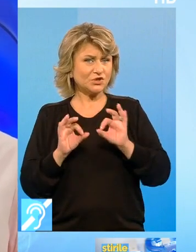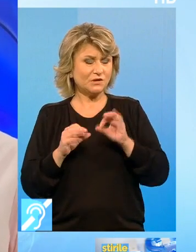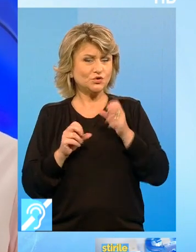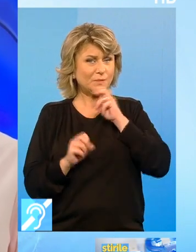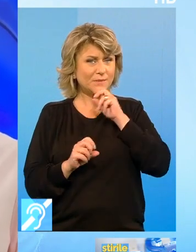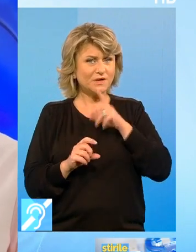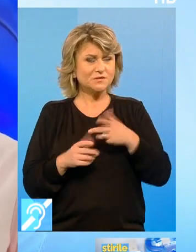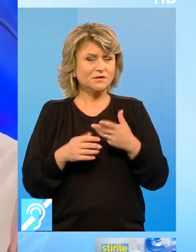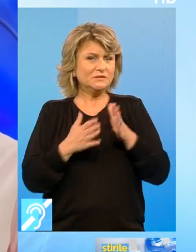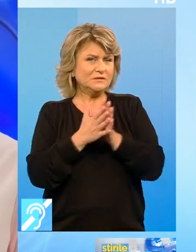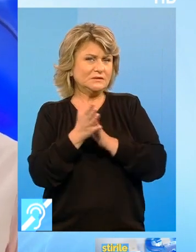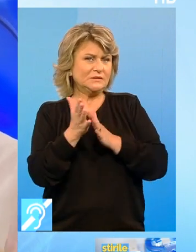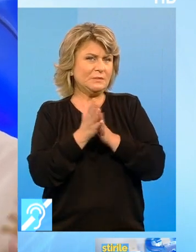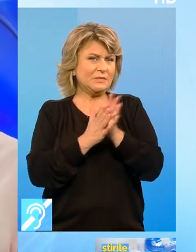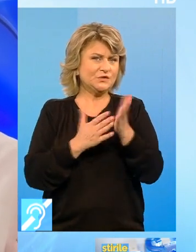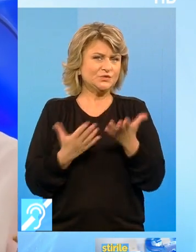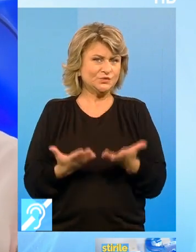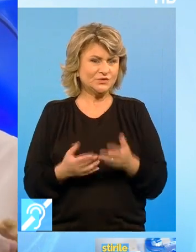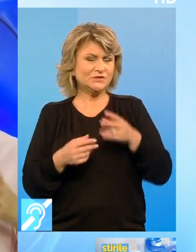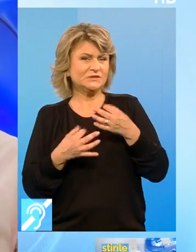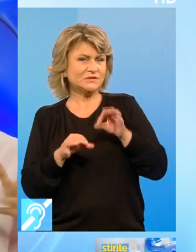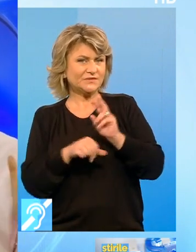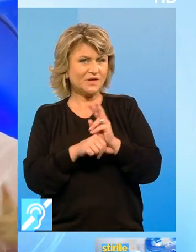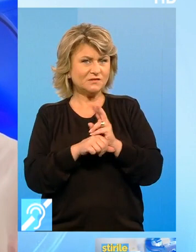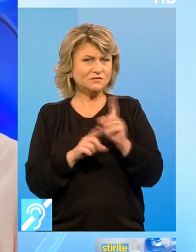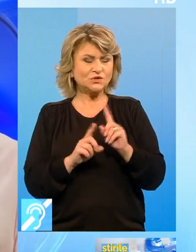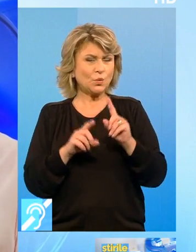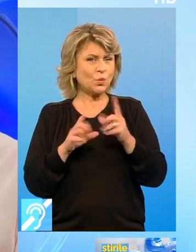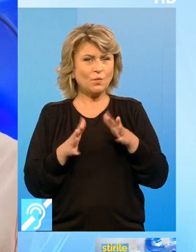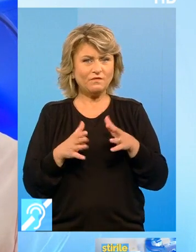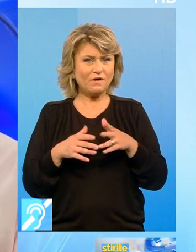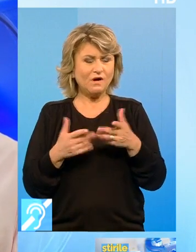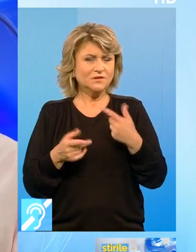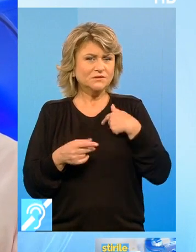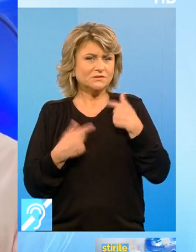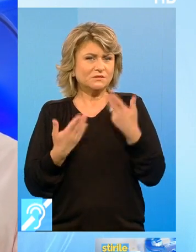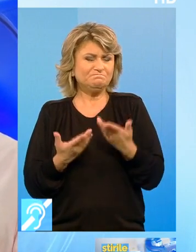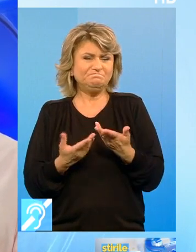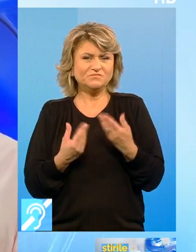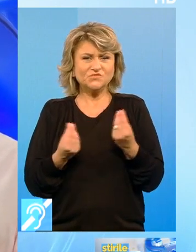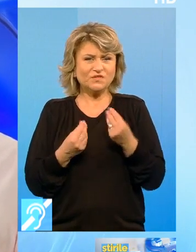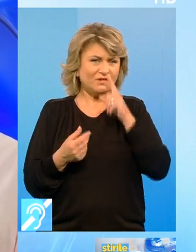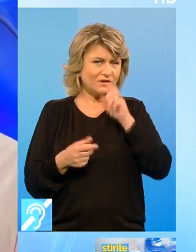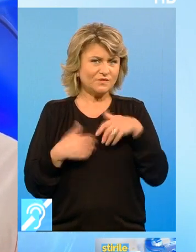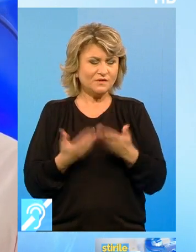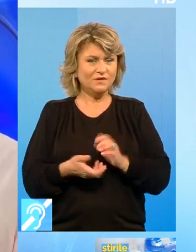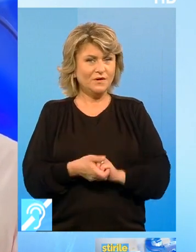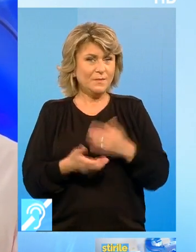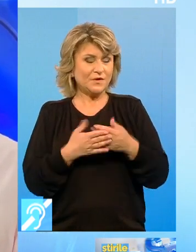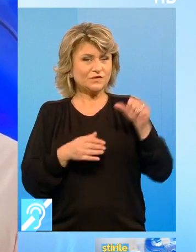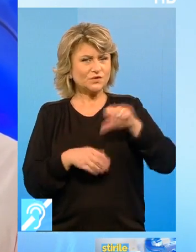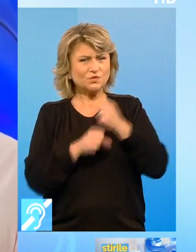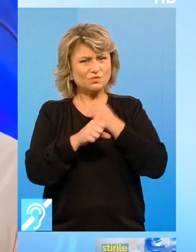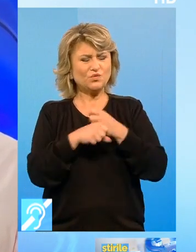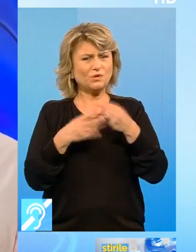amiază Se poartă cu mănuși Sunt foarte atenți Să nu cumva să trezească dragonii Pentru vărsători muncă multă